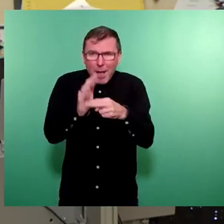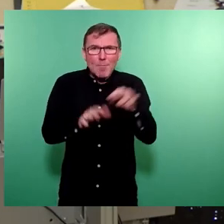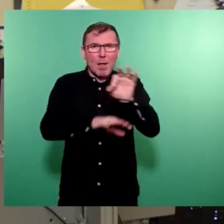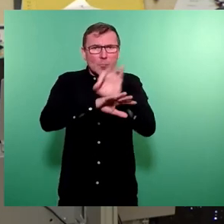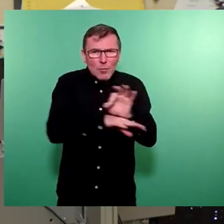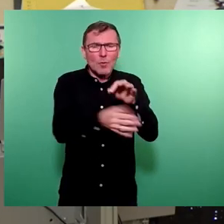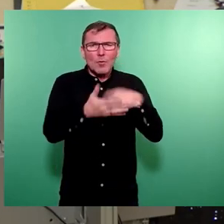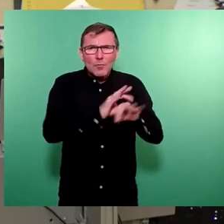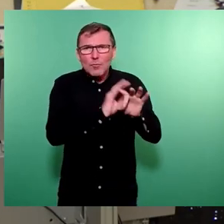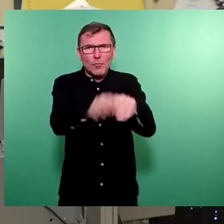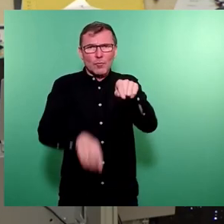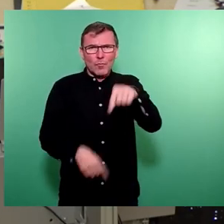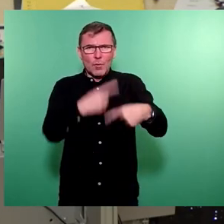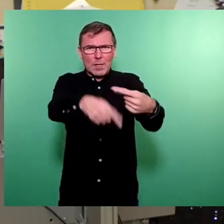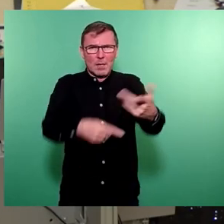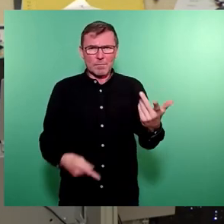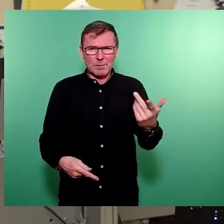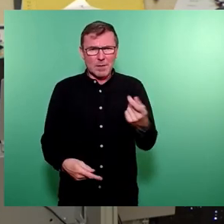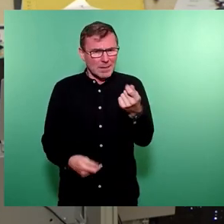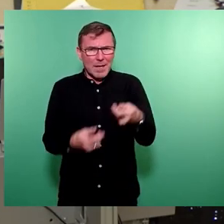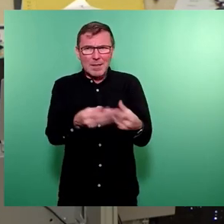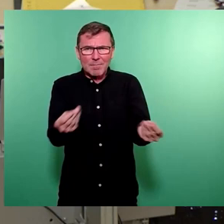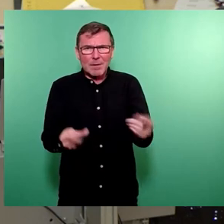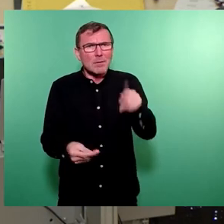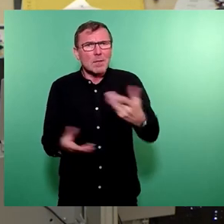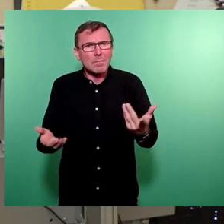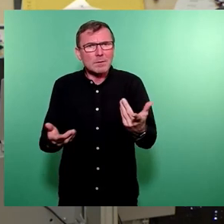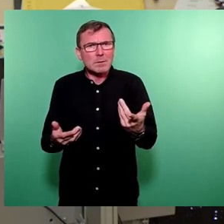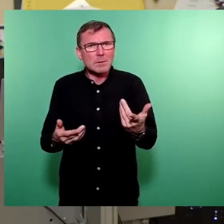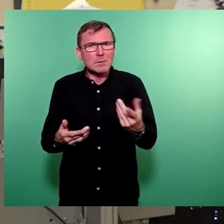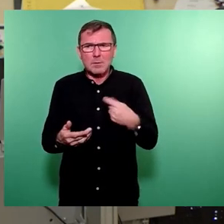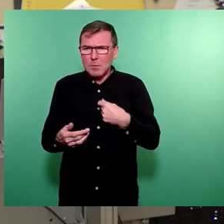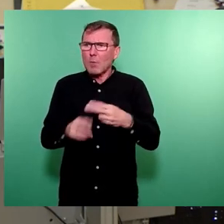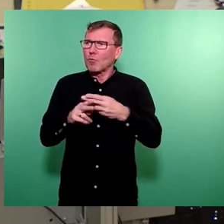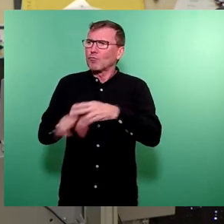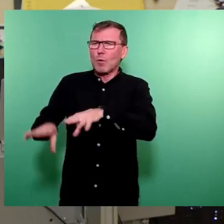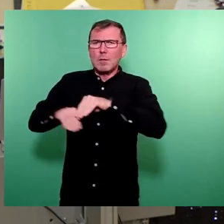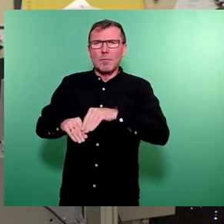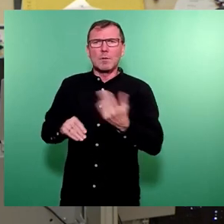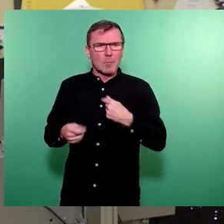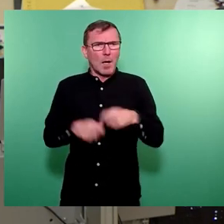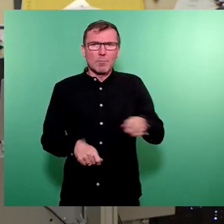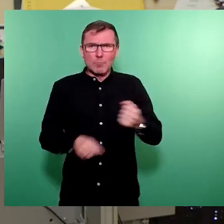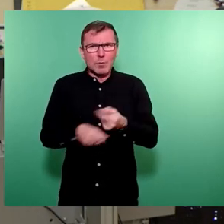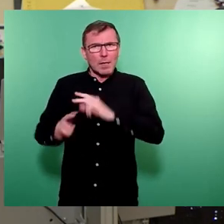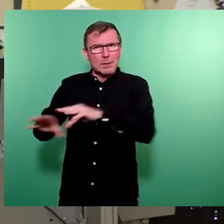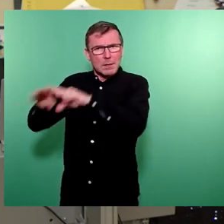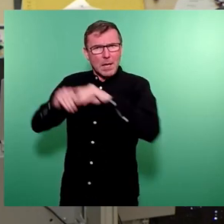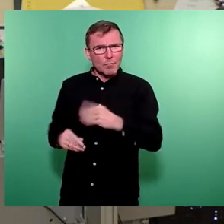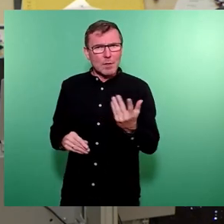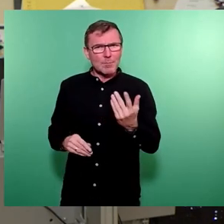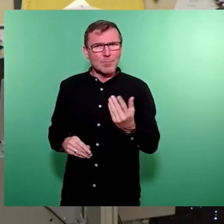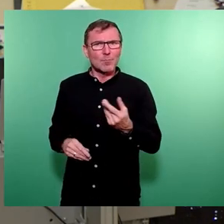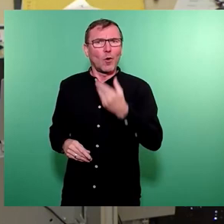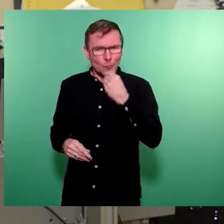Durchführung sind, sind die Mittel weg. Und dann, was machen wir dann? Dann sagen wir, dann müssen wir Schulden aufnehmen, weil wir es ja beschlossen haben. Oder wie? Ja, Das ist schön der